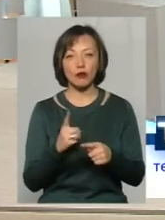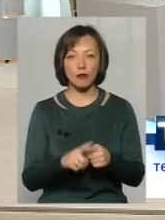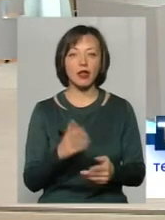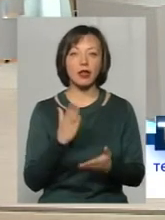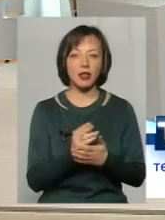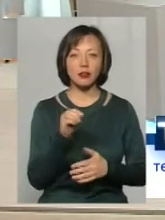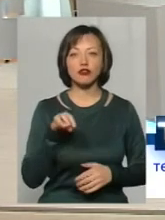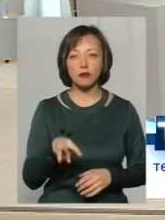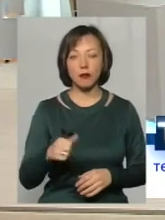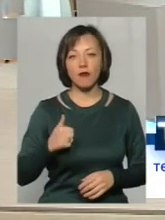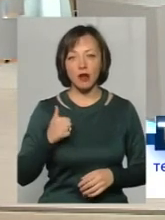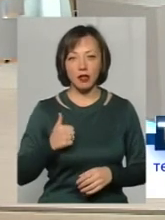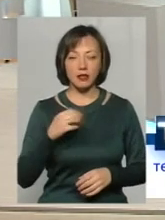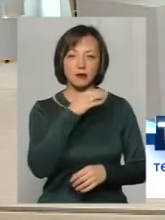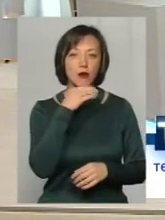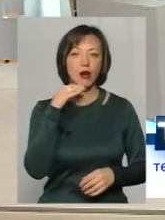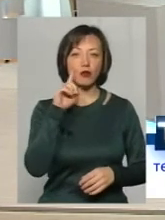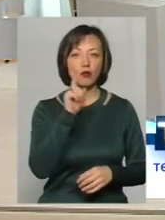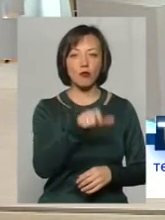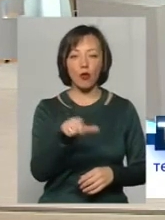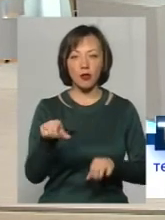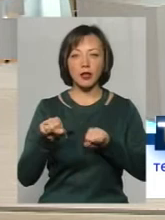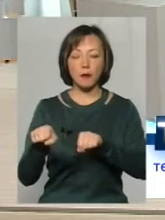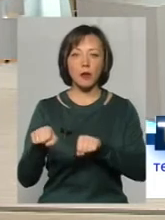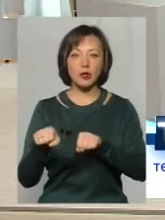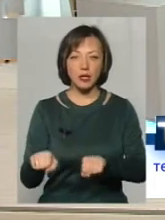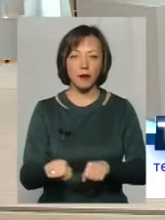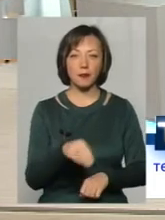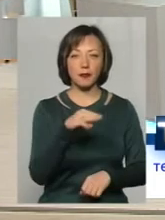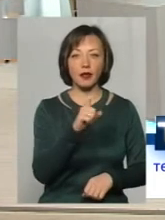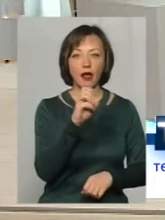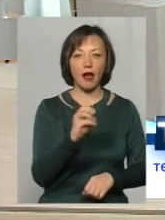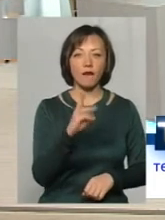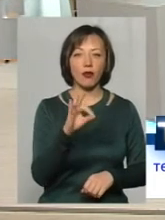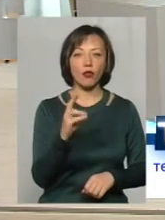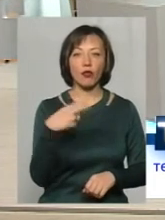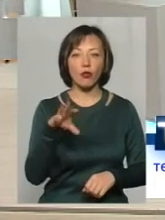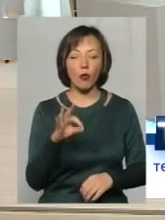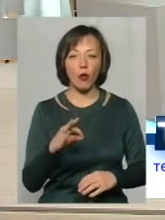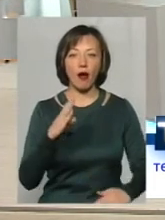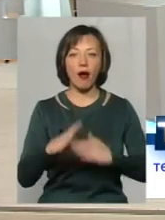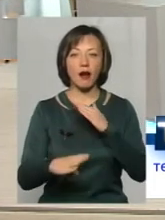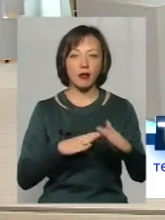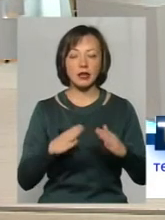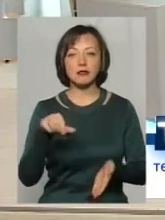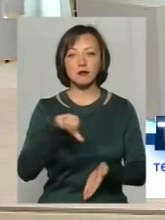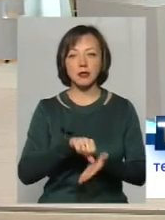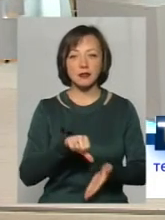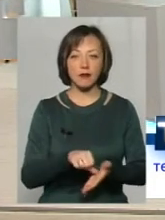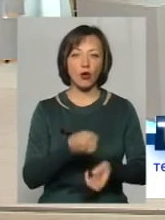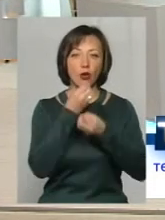чим похвалитися багато молоді боксерів, хеквендістів, каратистів, які гідно представляють